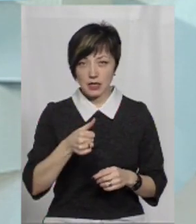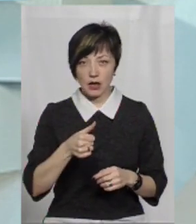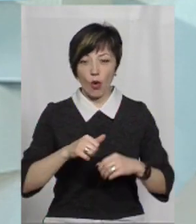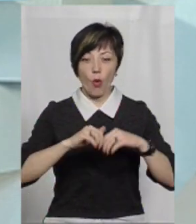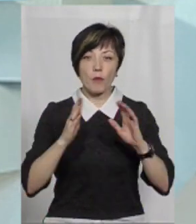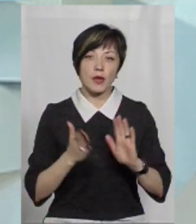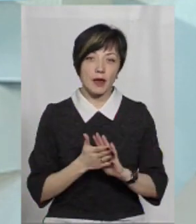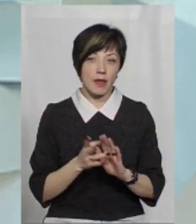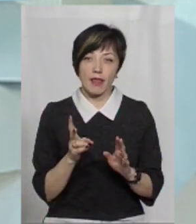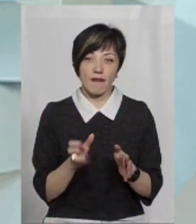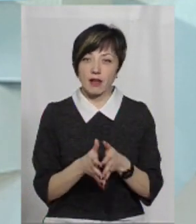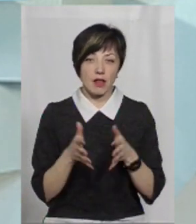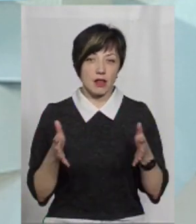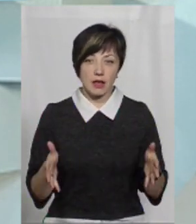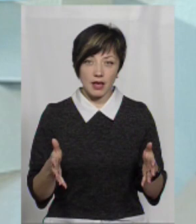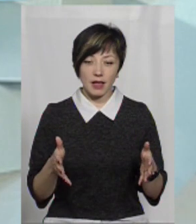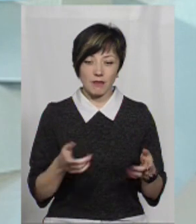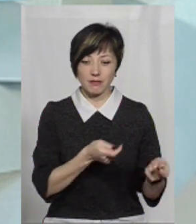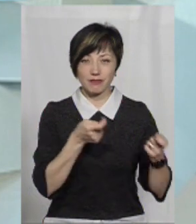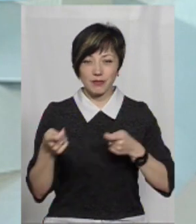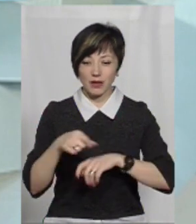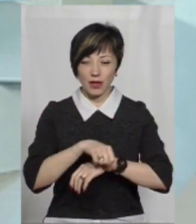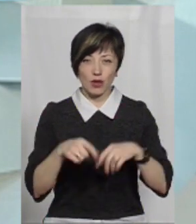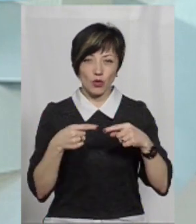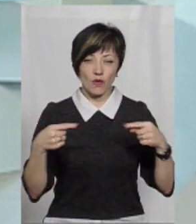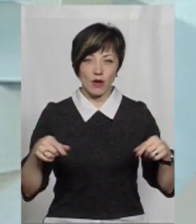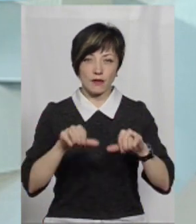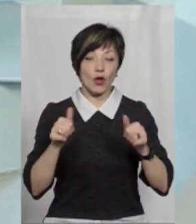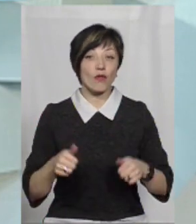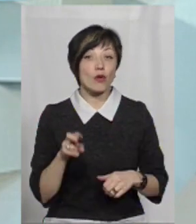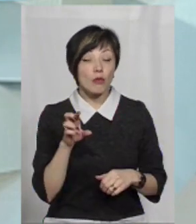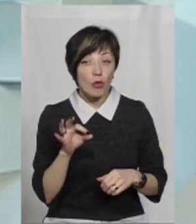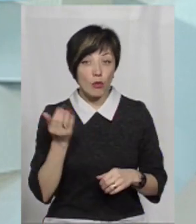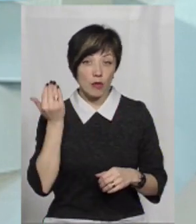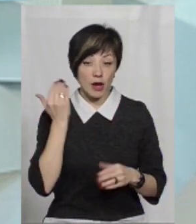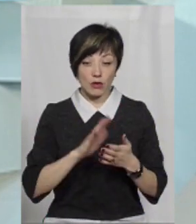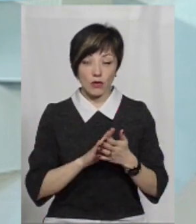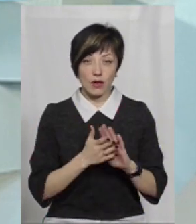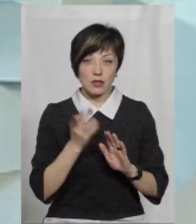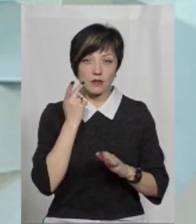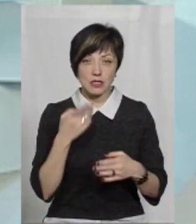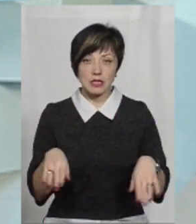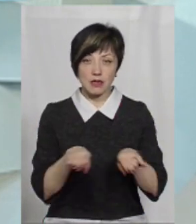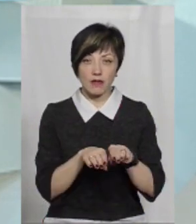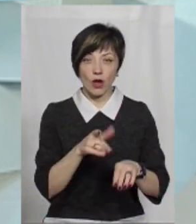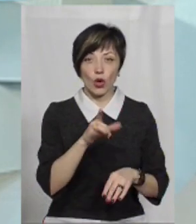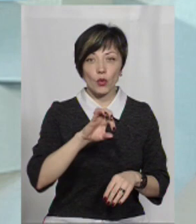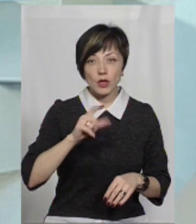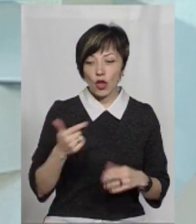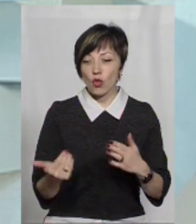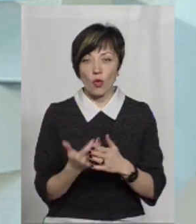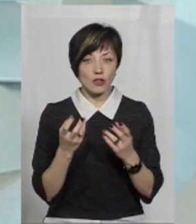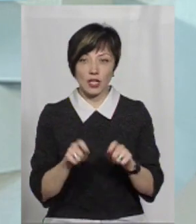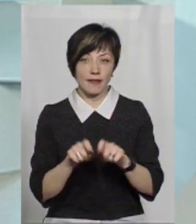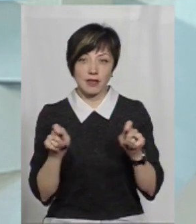об'єми досить невеликі з економічних товарів для оформлення тому, що попередні договори, як правило, закриваються в грудні, нові